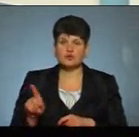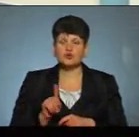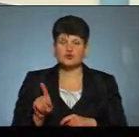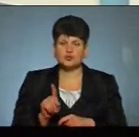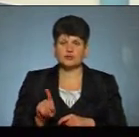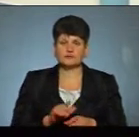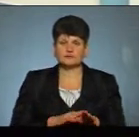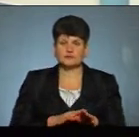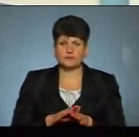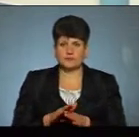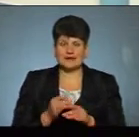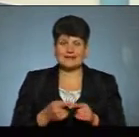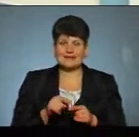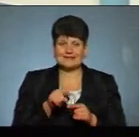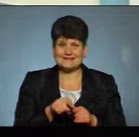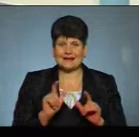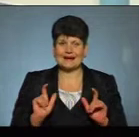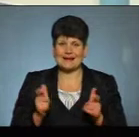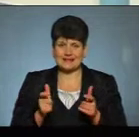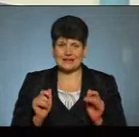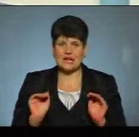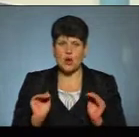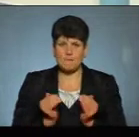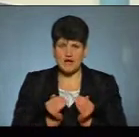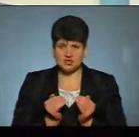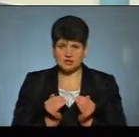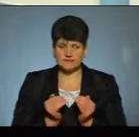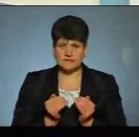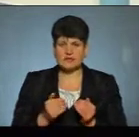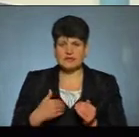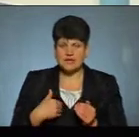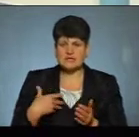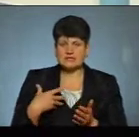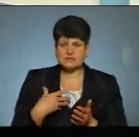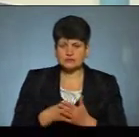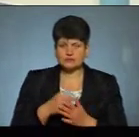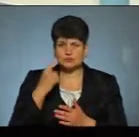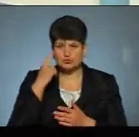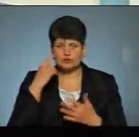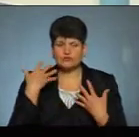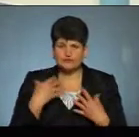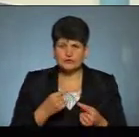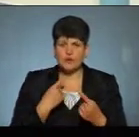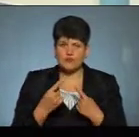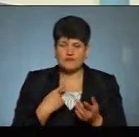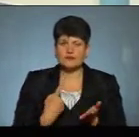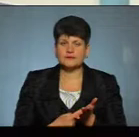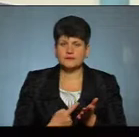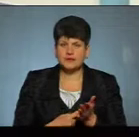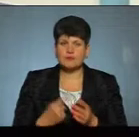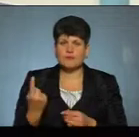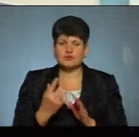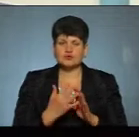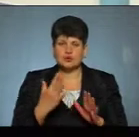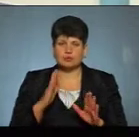цих карантинних обмежень. Я свою позицію говорив, ще раз підтверджую, що в першу чергу ми